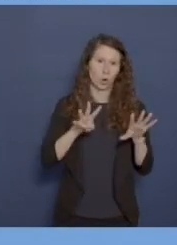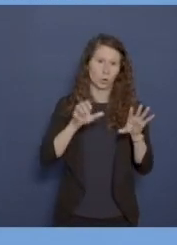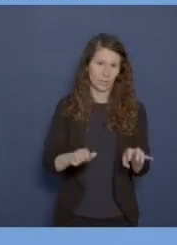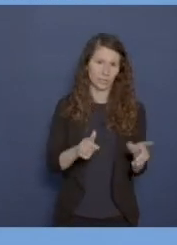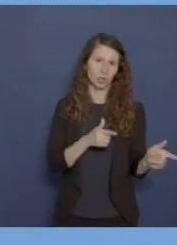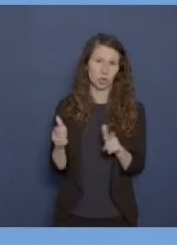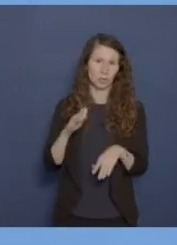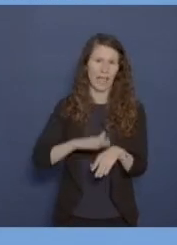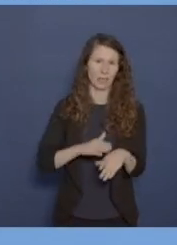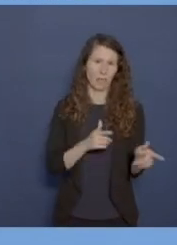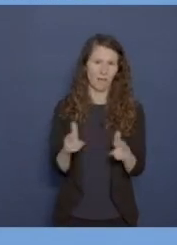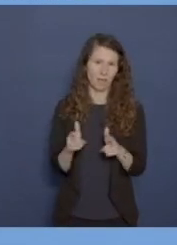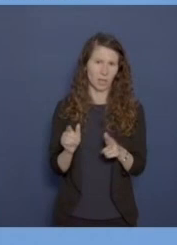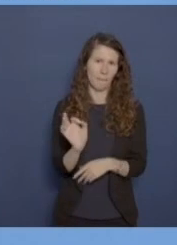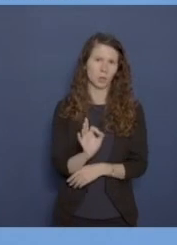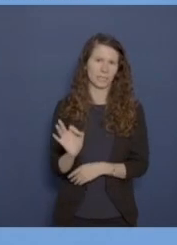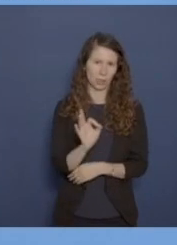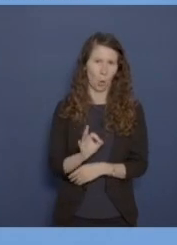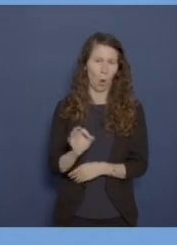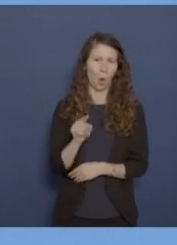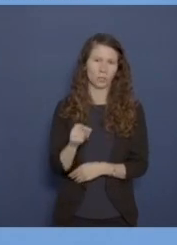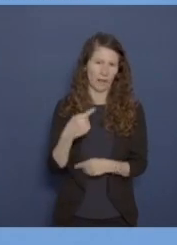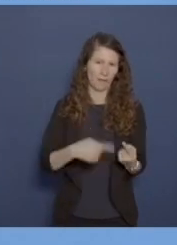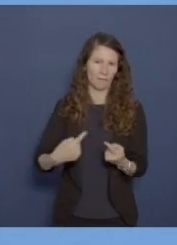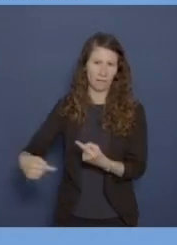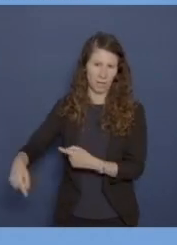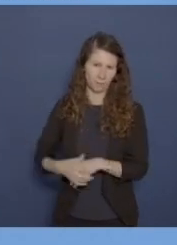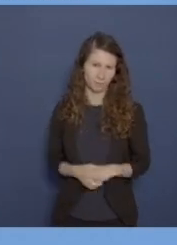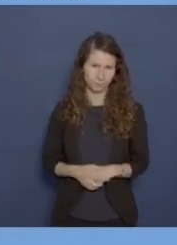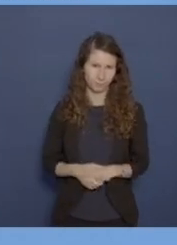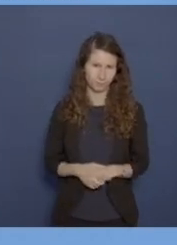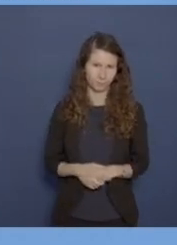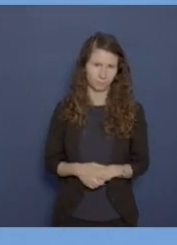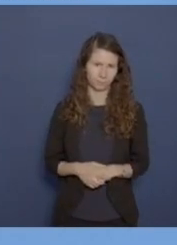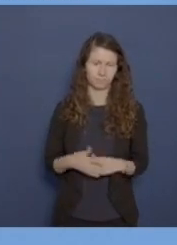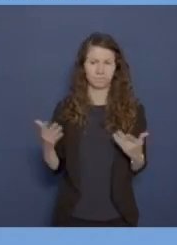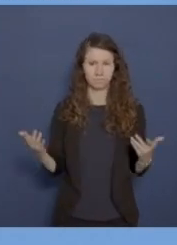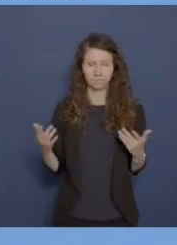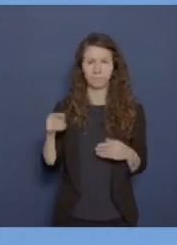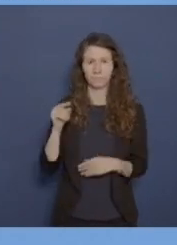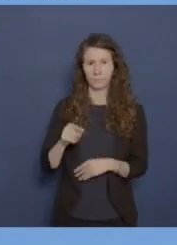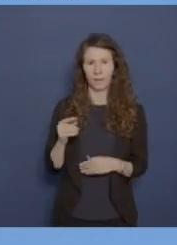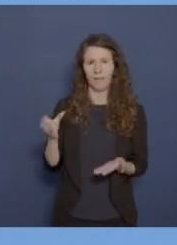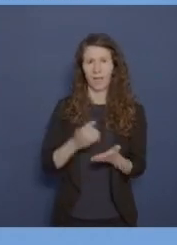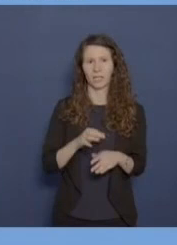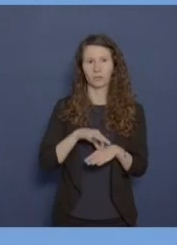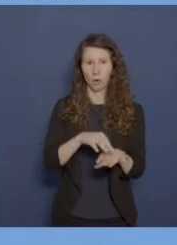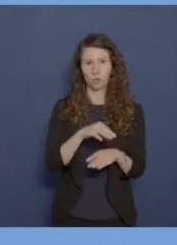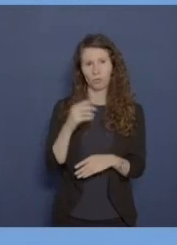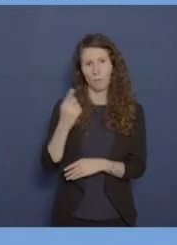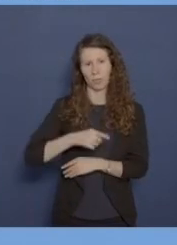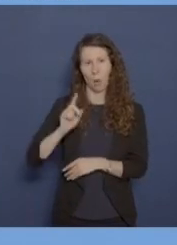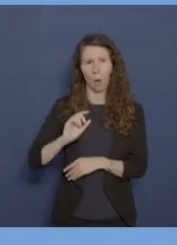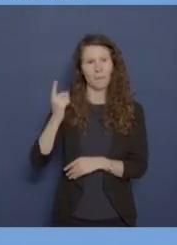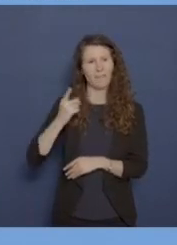Schusshandwaffenmunition gegeben hat. Der Befehlshabe des Einsatzführungskommandos der Bundeswehr